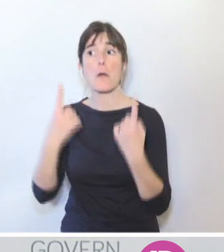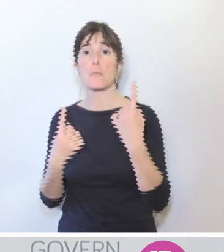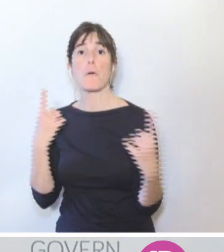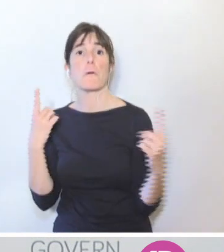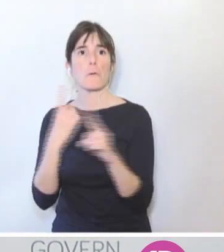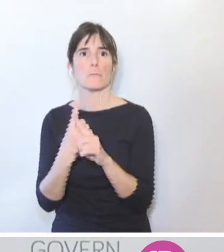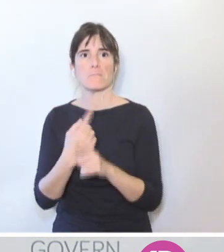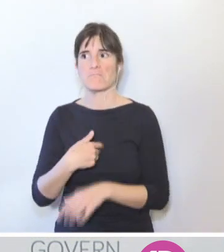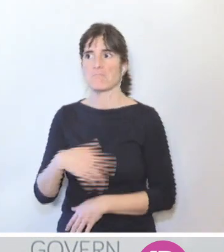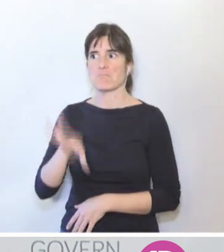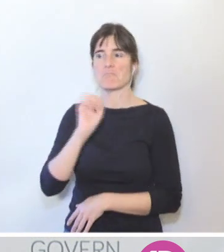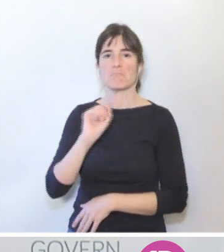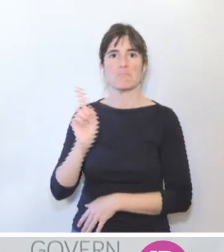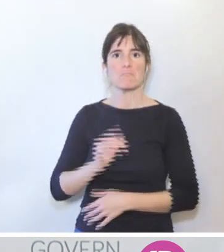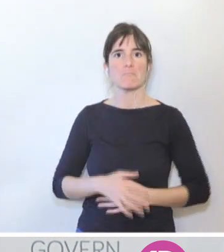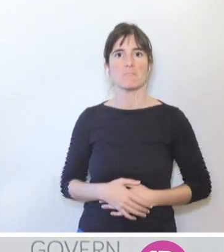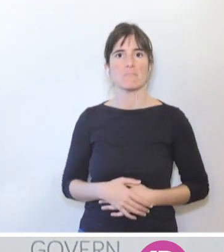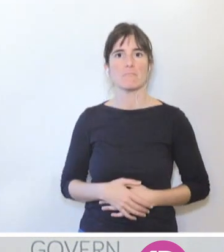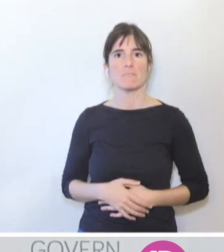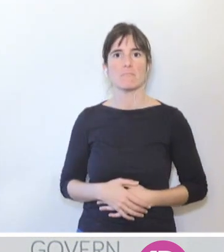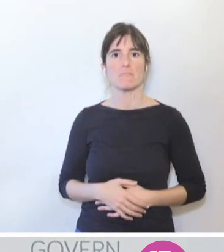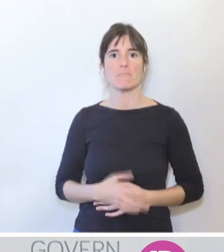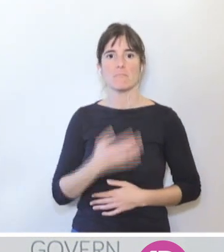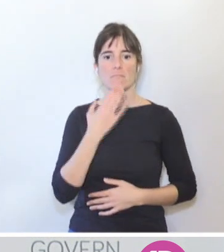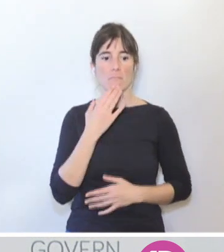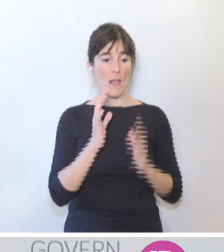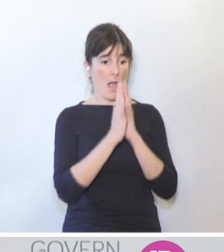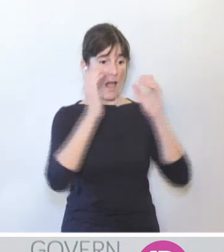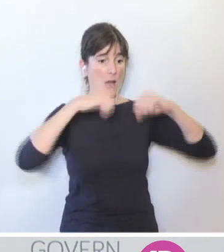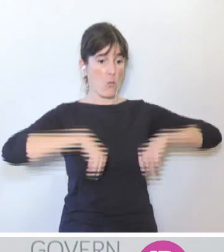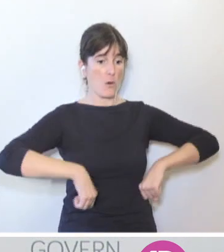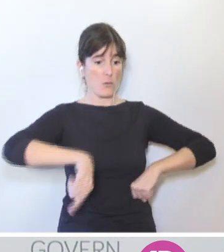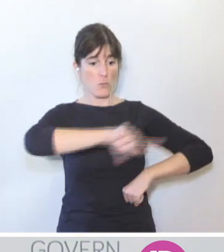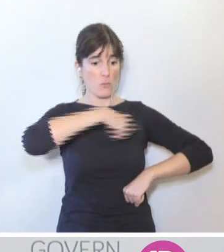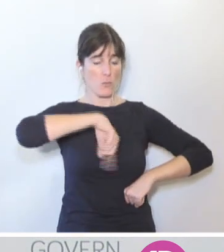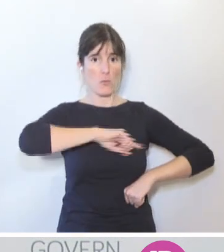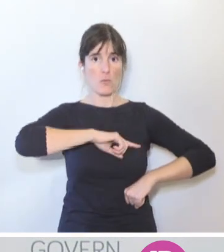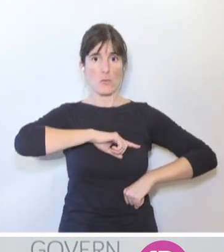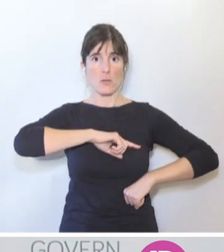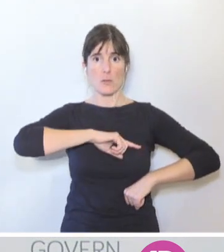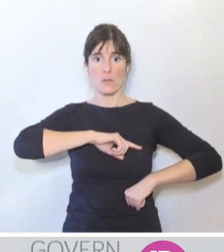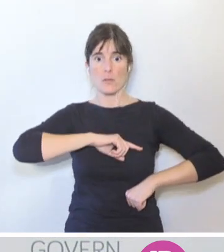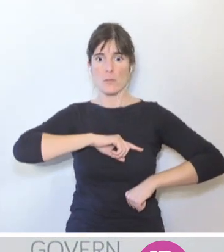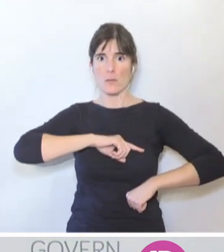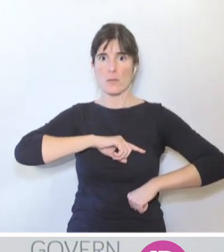Si no els agrada l'acord en què s'ha arribat i la possibilitat d'implantar sa lliure d'això de llengua